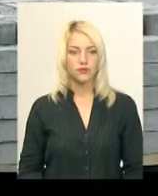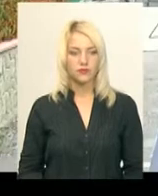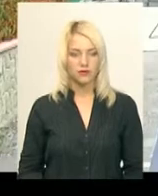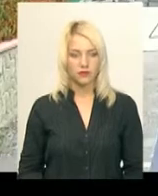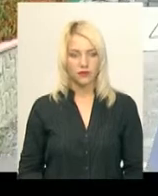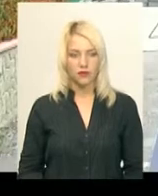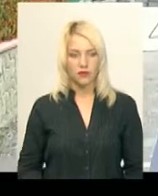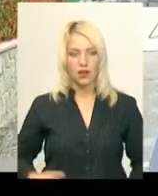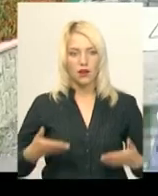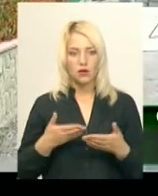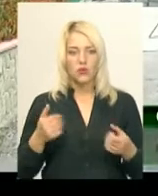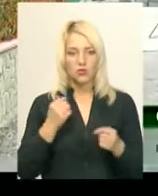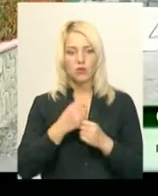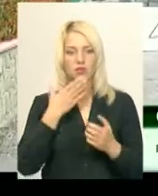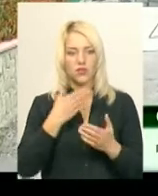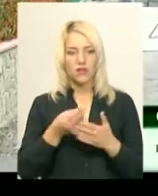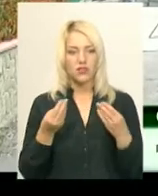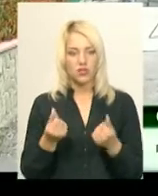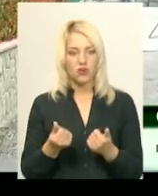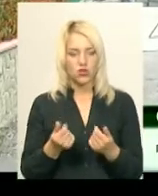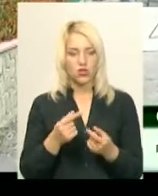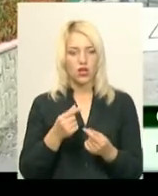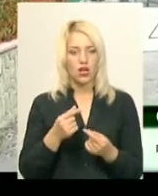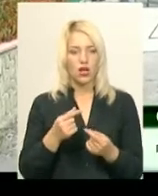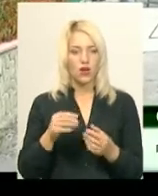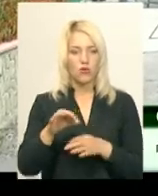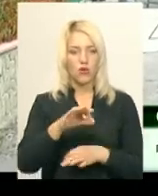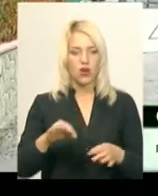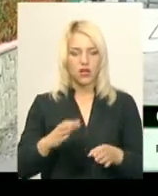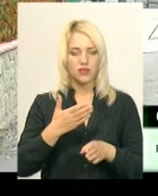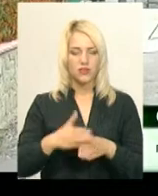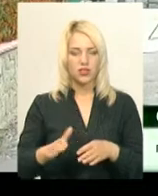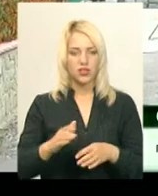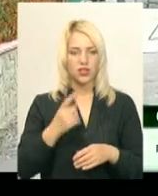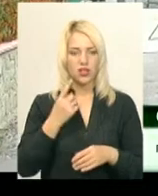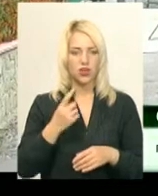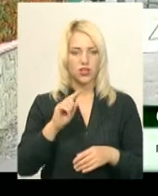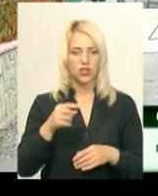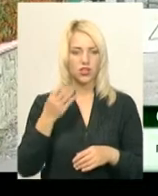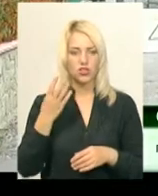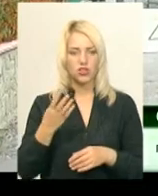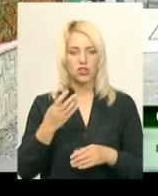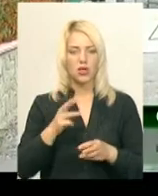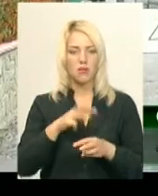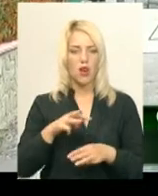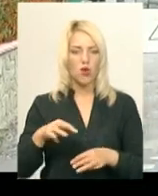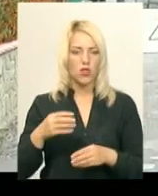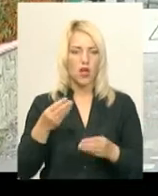Ми зробили за власні кошти проєкт, виділили з інфраструктурної субвенції 1,4 мільйона коштів,